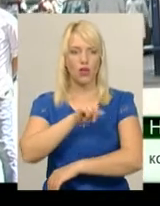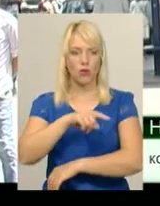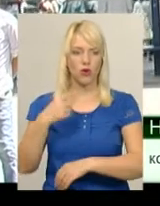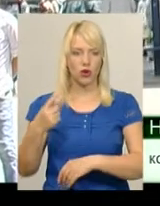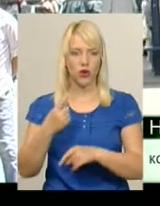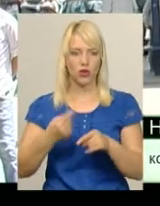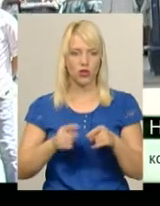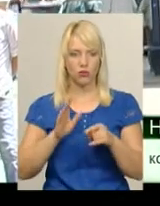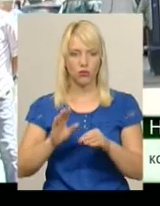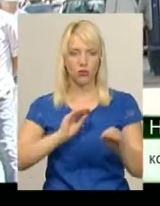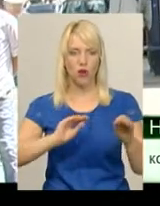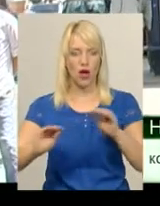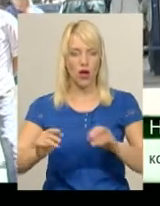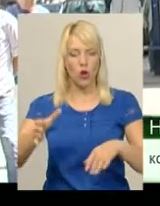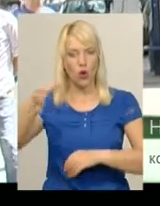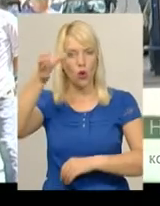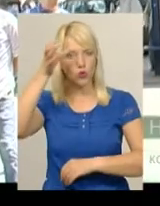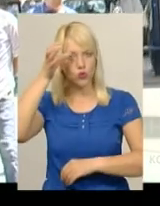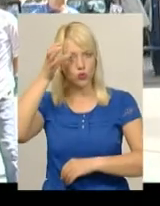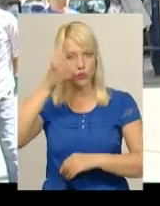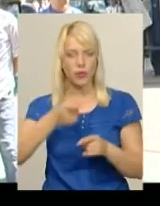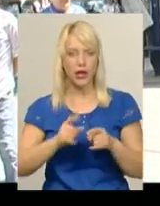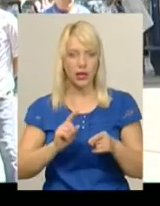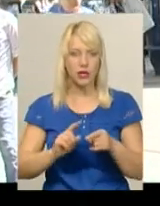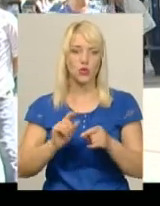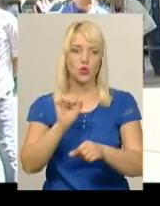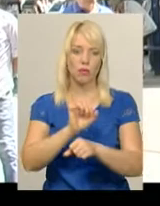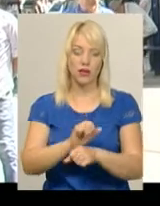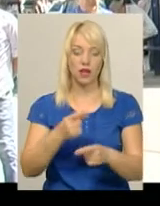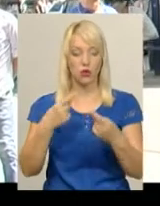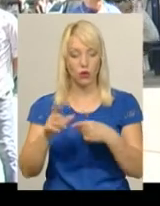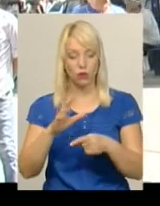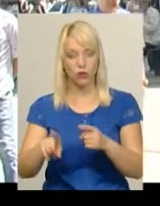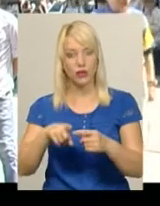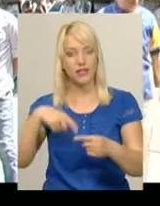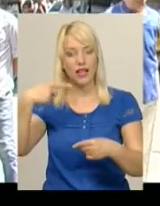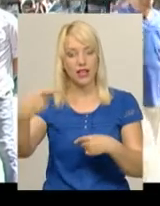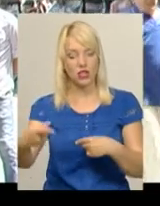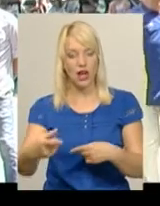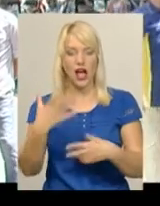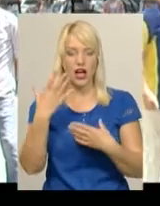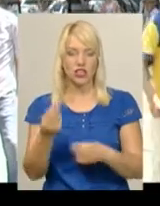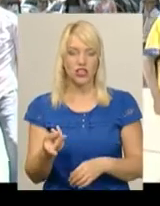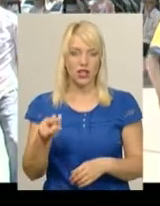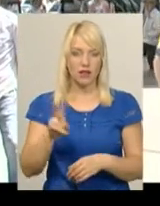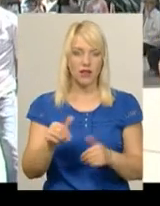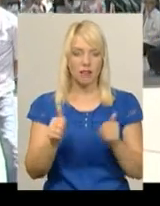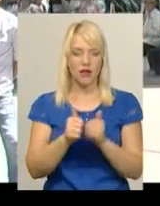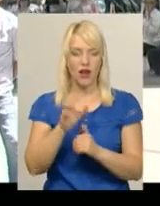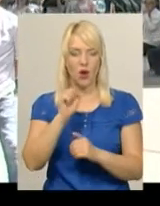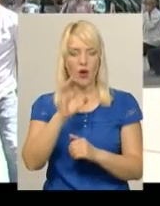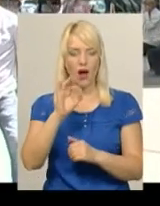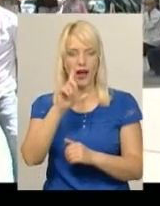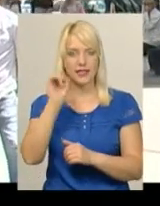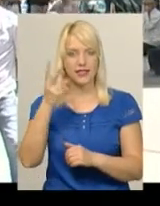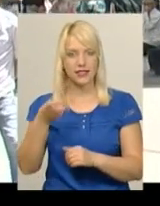облаштувати розумну зупинку. Друга з'явиться з іншого боку вулиці. Ще дві – біля оазису, на Бандери. П'ята розумна